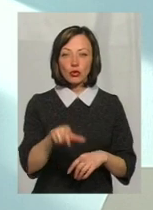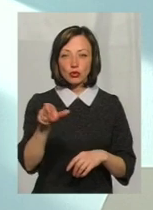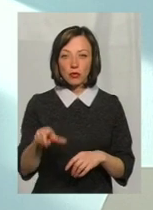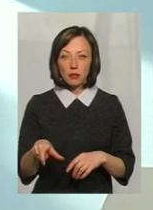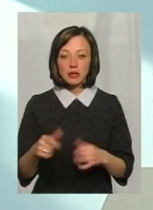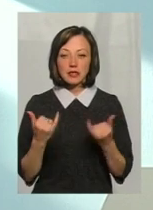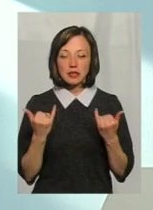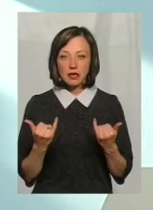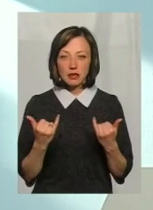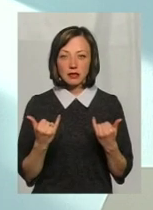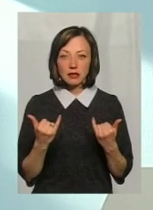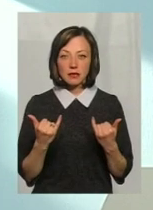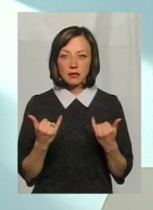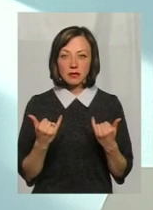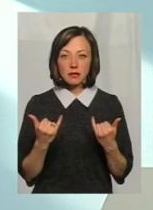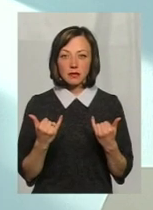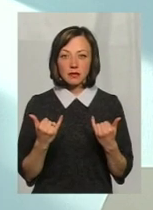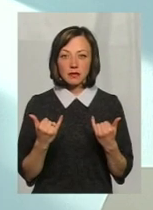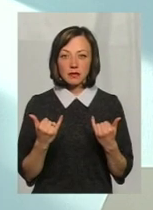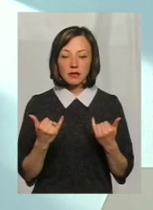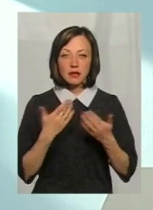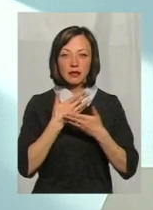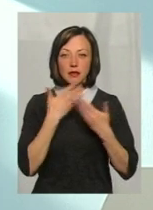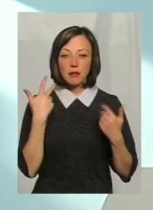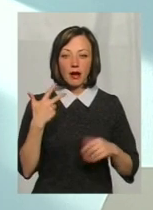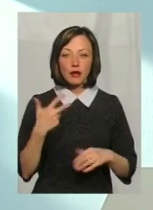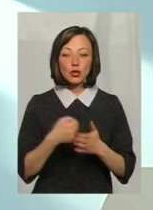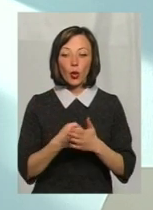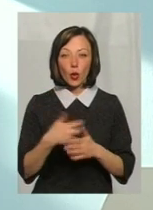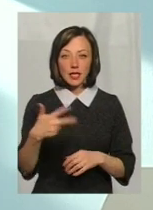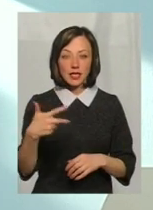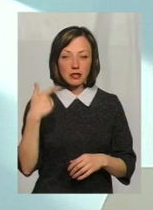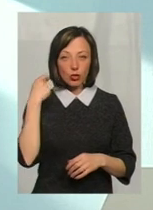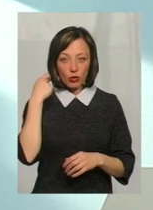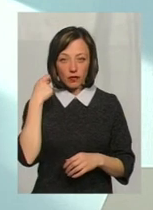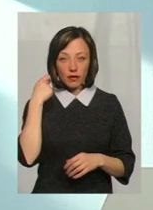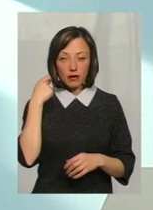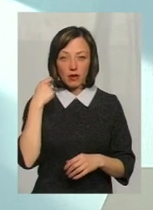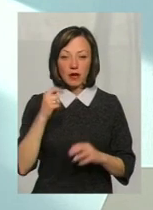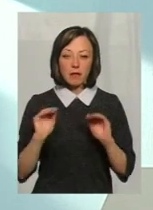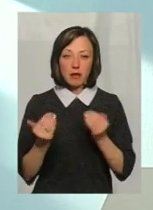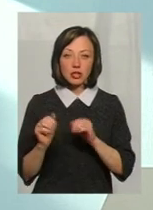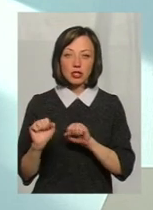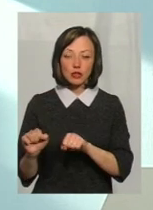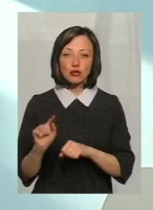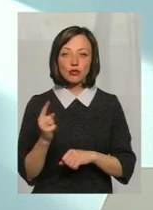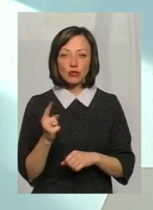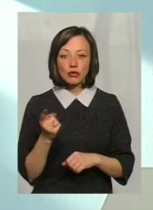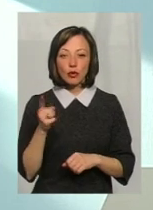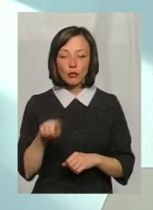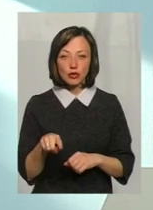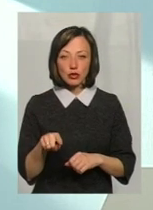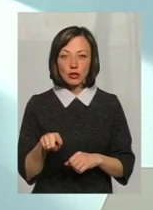якими зараз немає до 30 років, вони менш захищені. Чому? Тому що